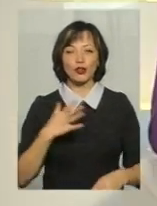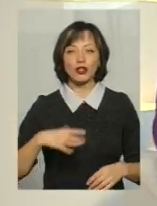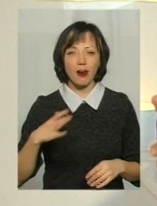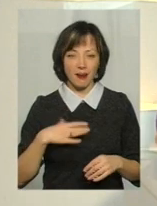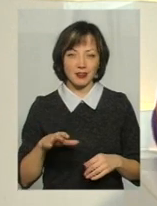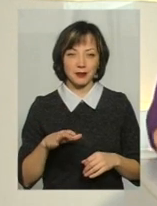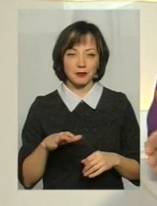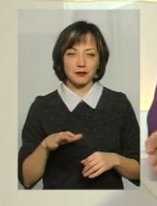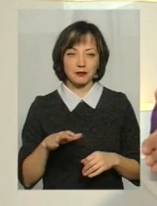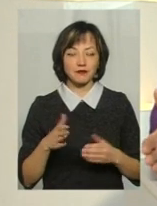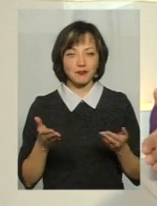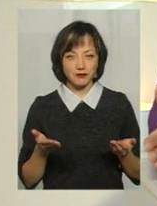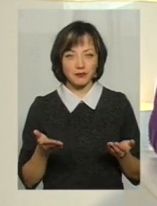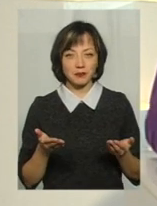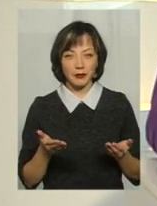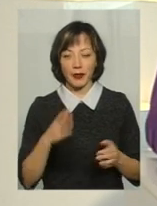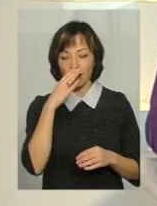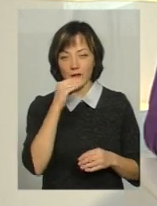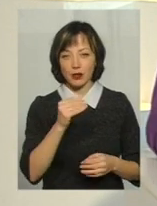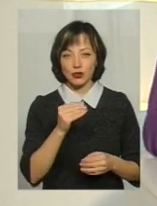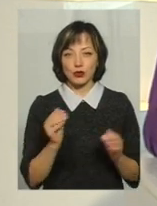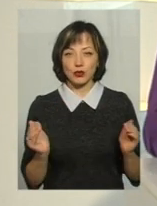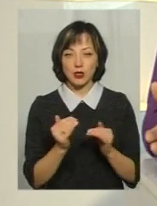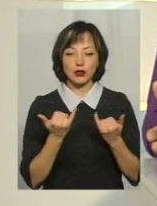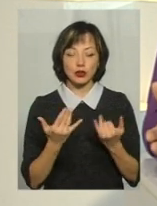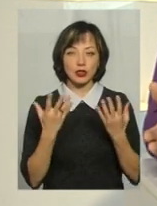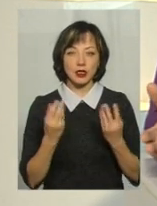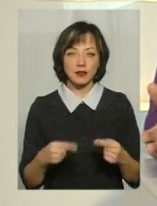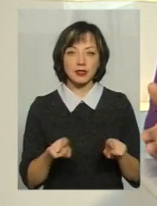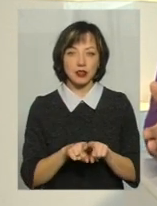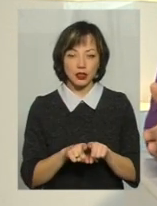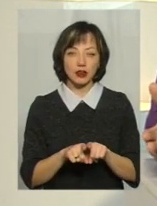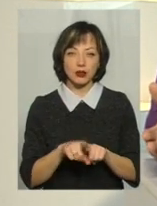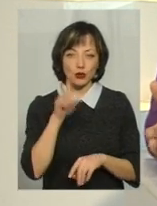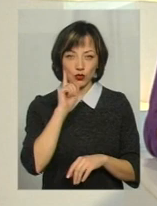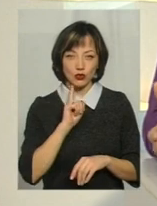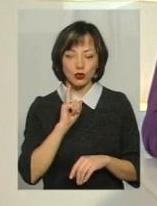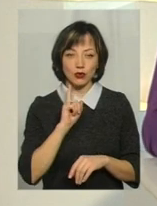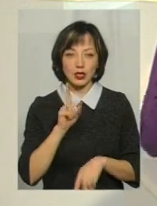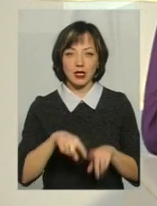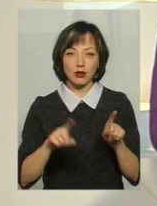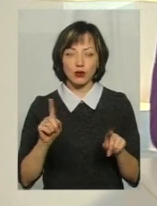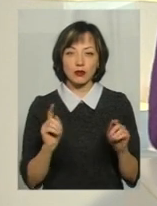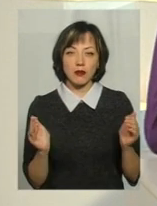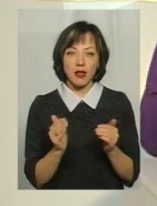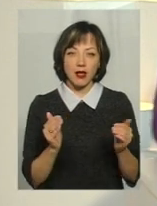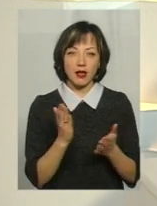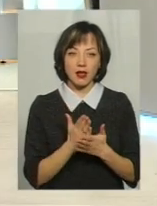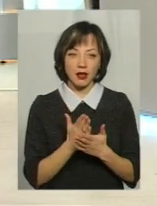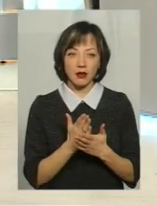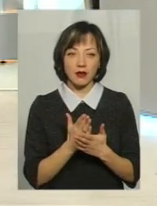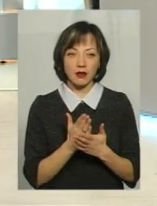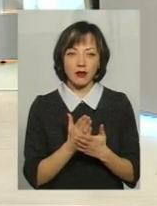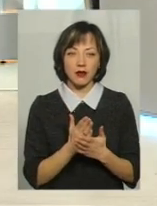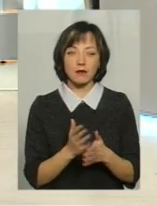ті маршрутки, бо на сьогоднішній день, все ж таки, мабуть, воно зручно інколи, що маленькі є, бо їх,